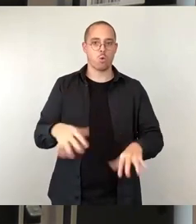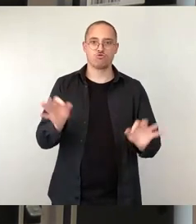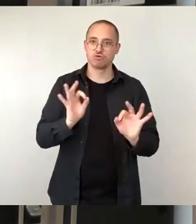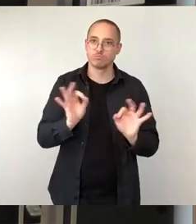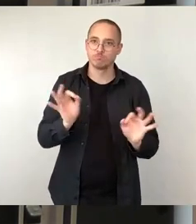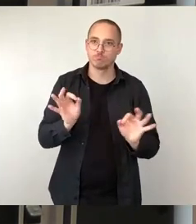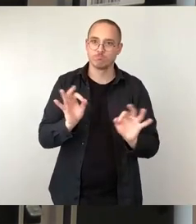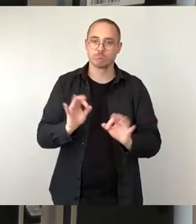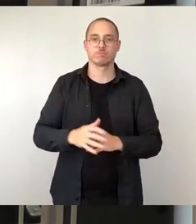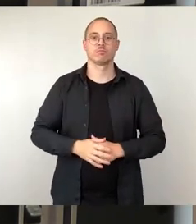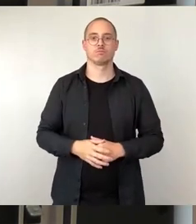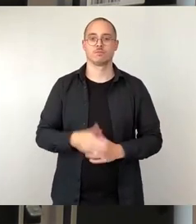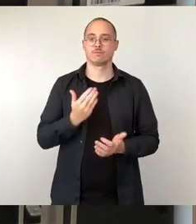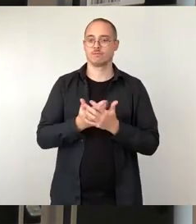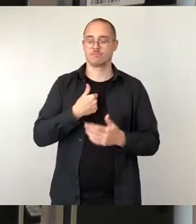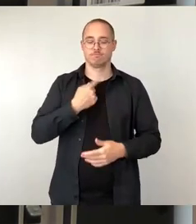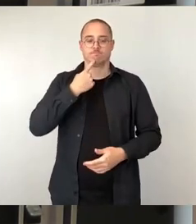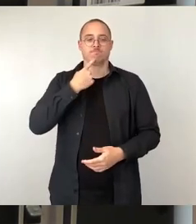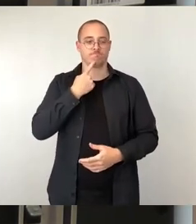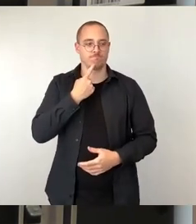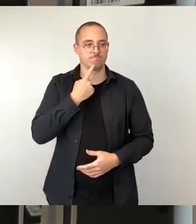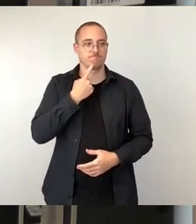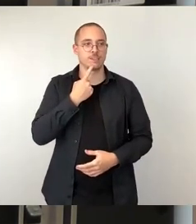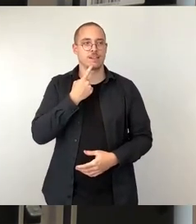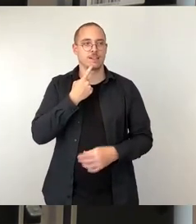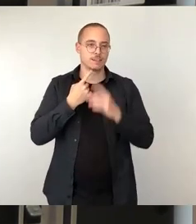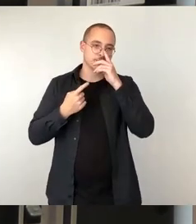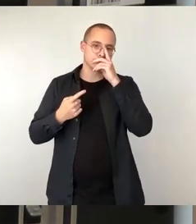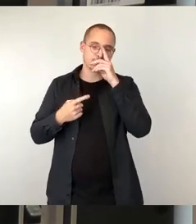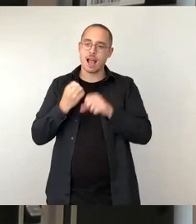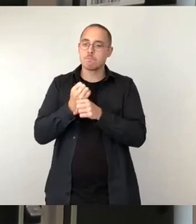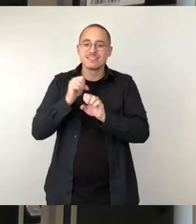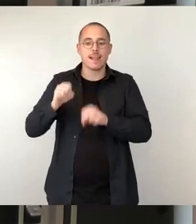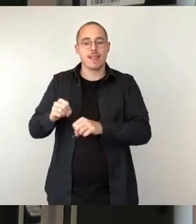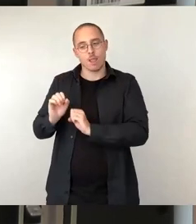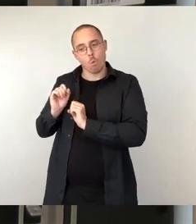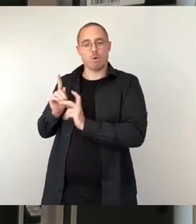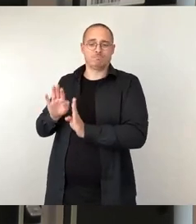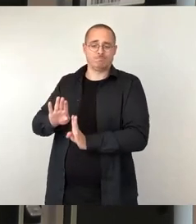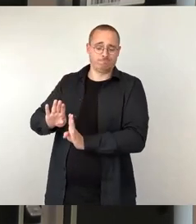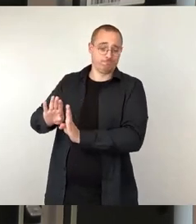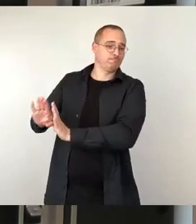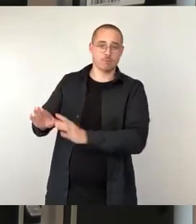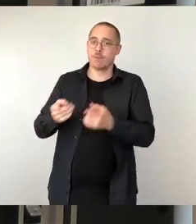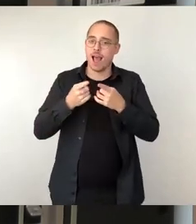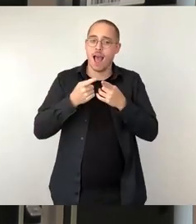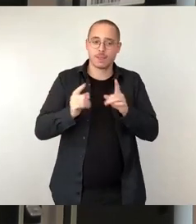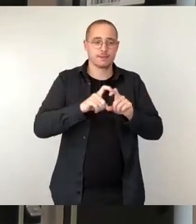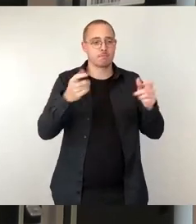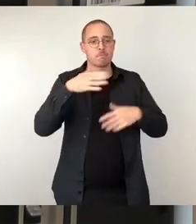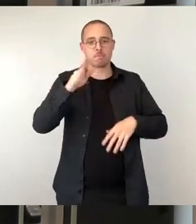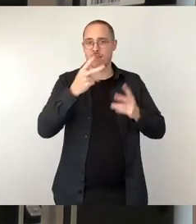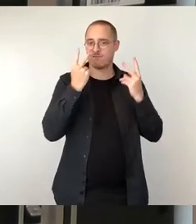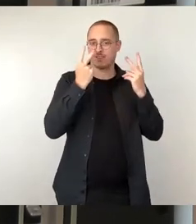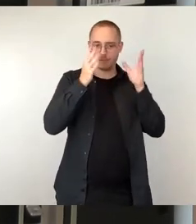Baustellen als die der Arbeitsgelegenheiten, wenn wir über Integration reden und auch wenn wir über Integration in den Arbeitsmarkt